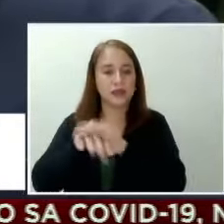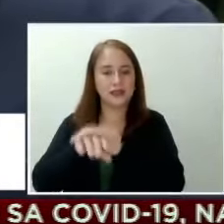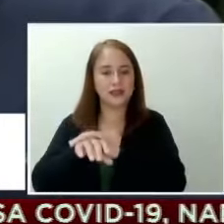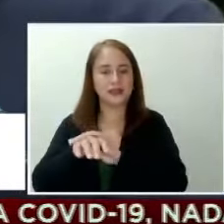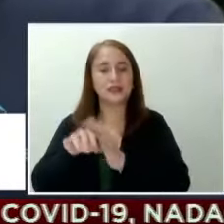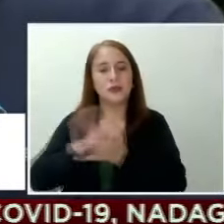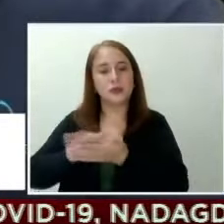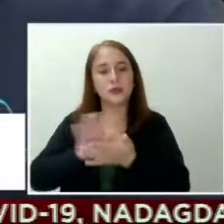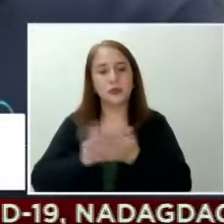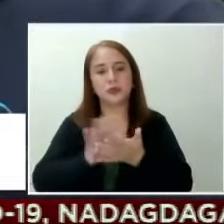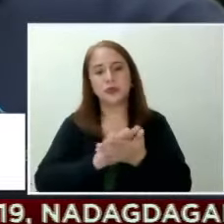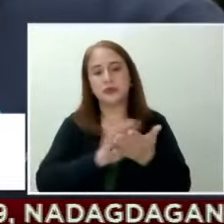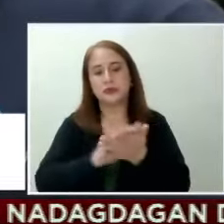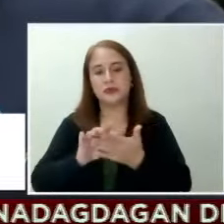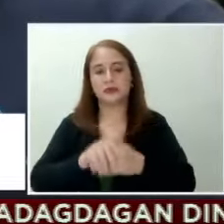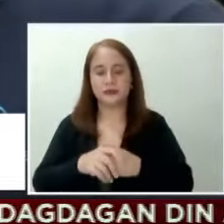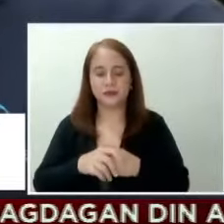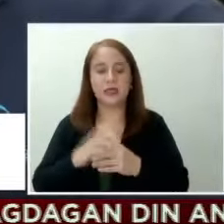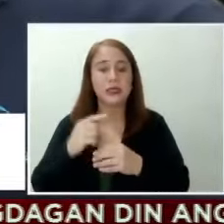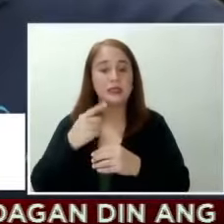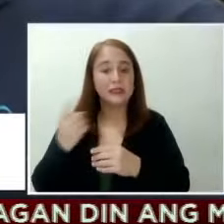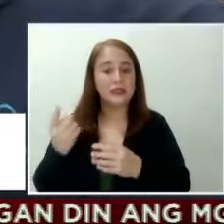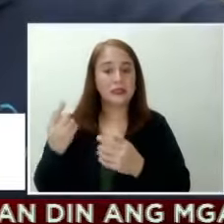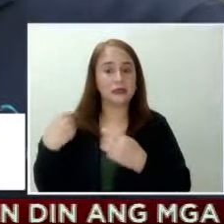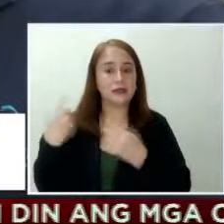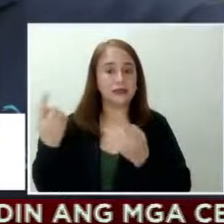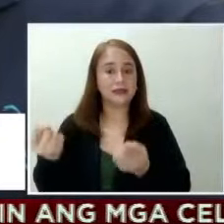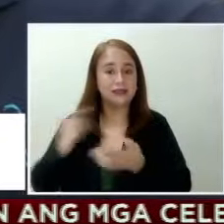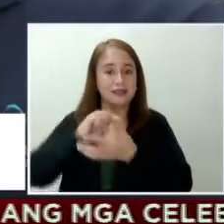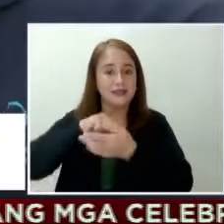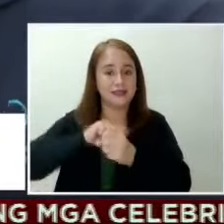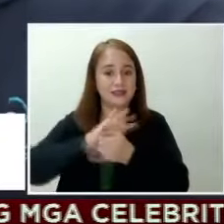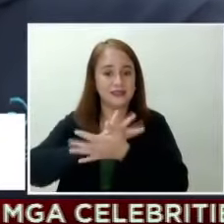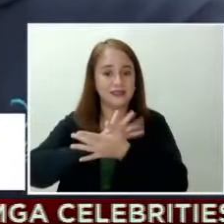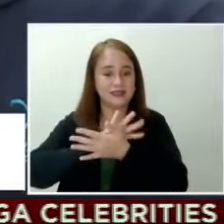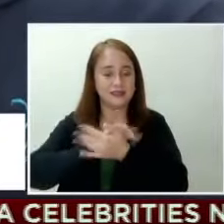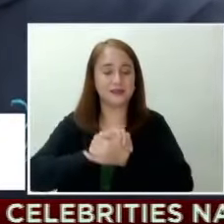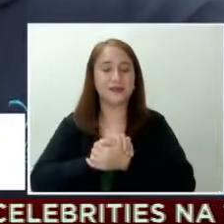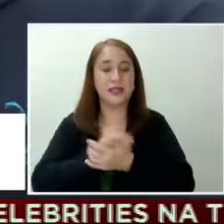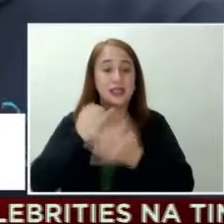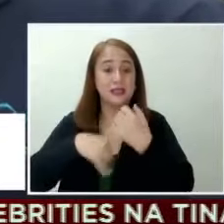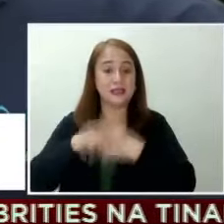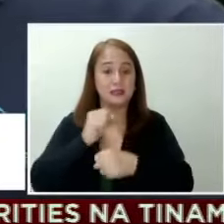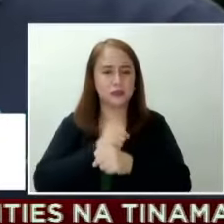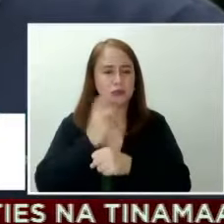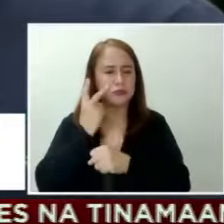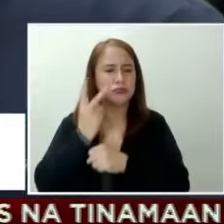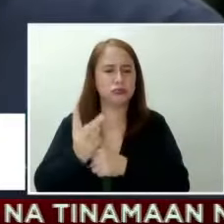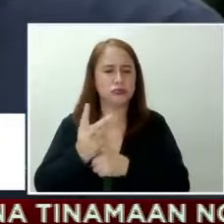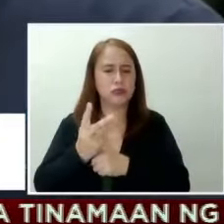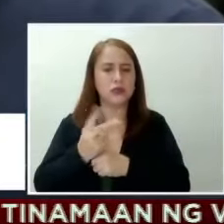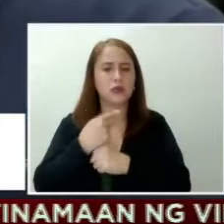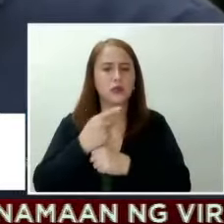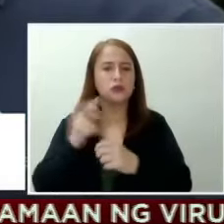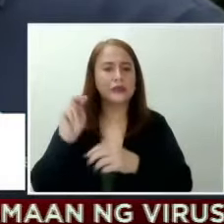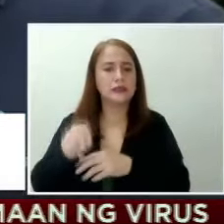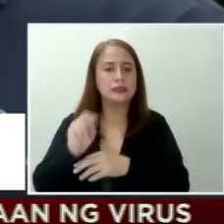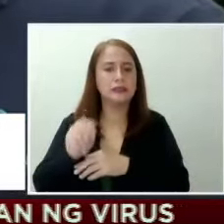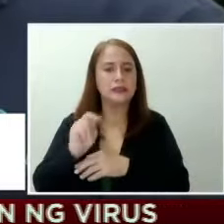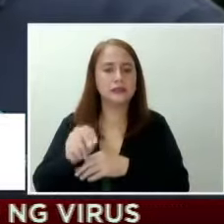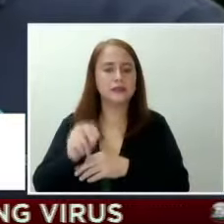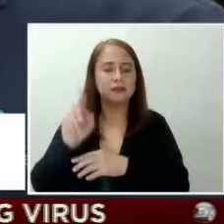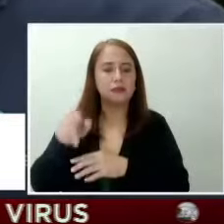and hygiene. Nung nagkaroon ng pandemya ng nakaraang taon, nakita namin ang higit na pangangailangan para